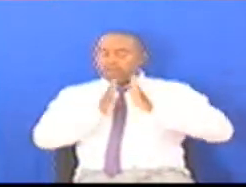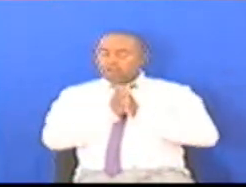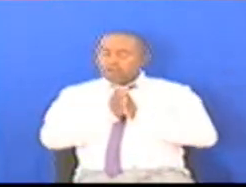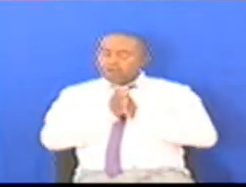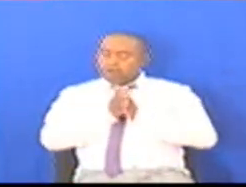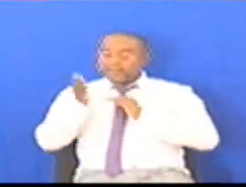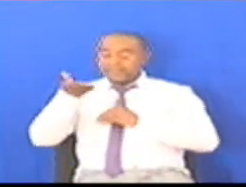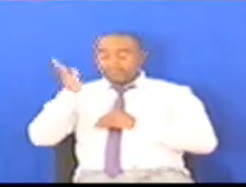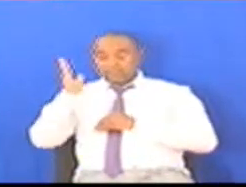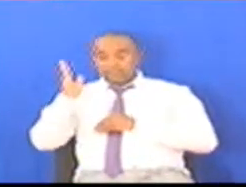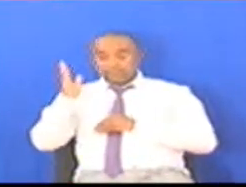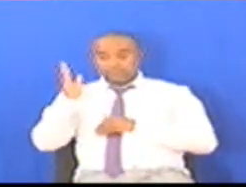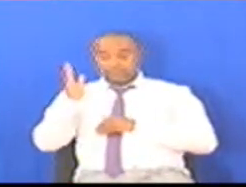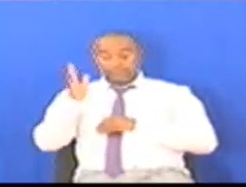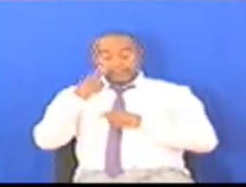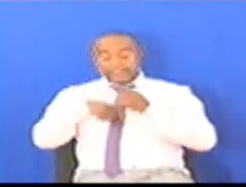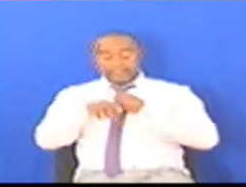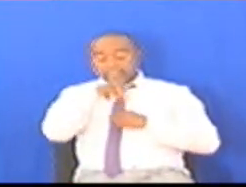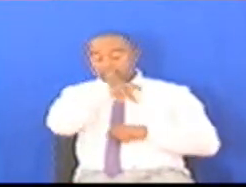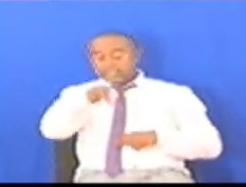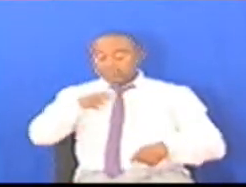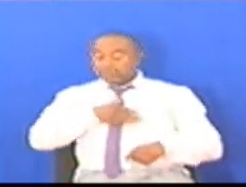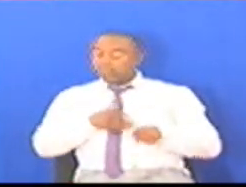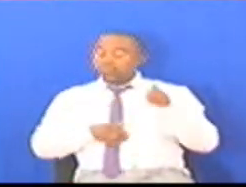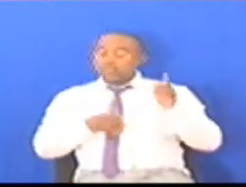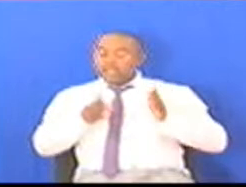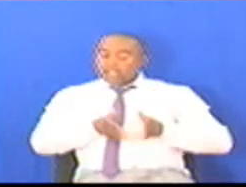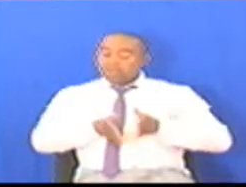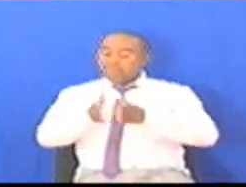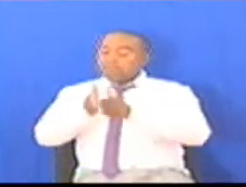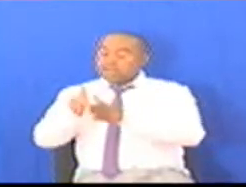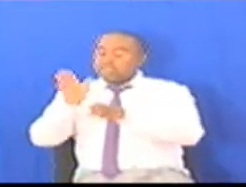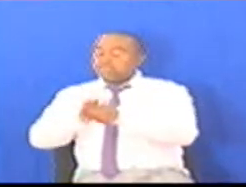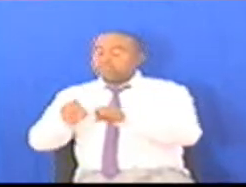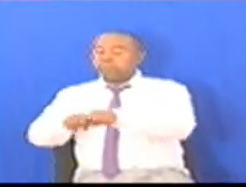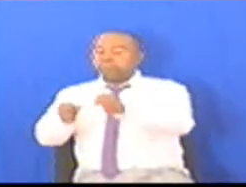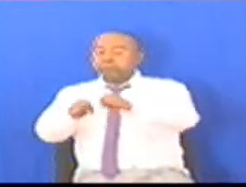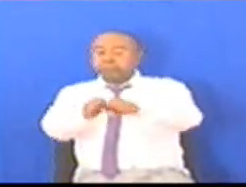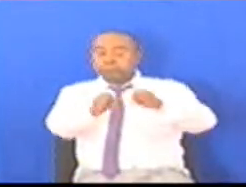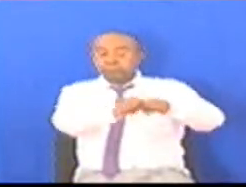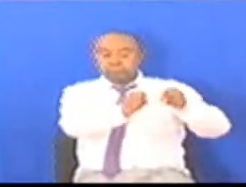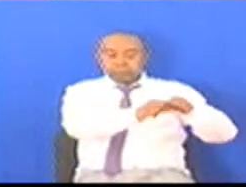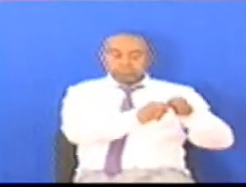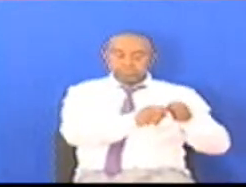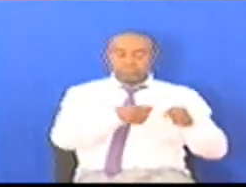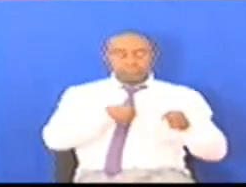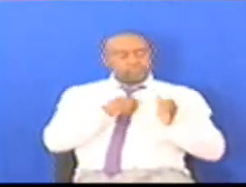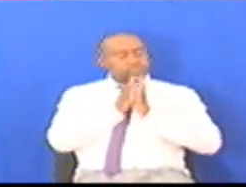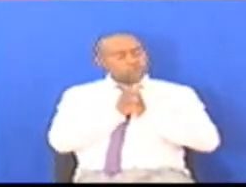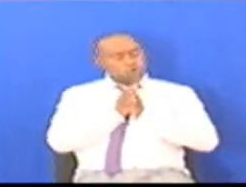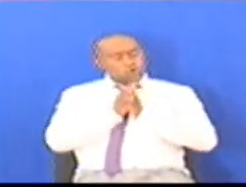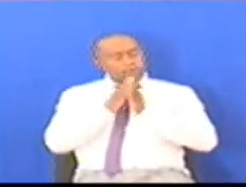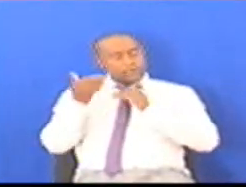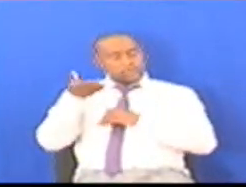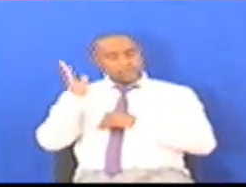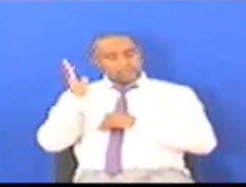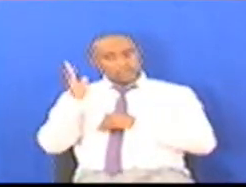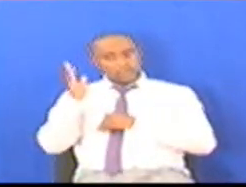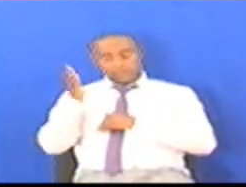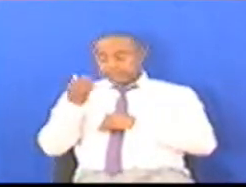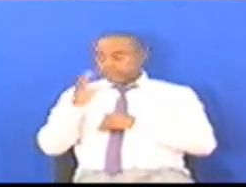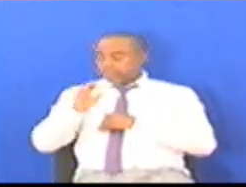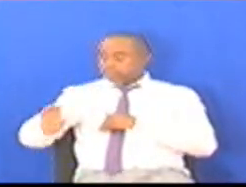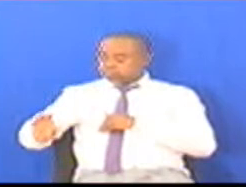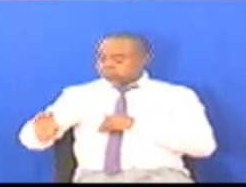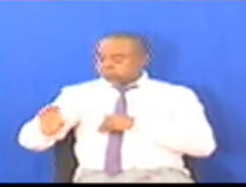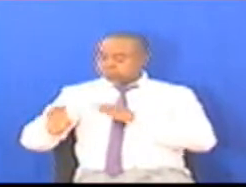serekali Hata katika jimbo langu Kule rombo barabara nyingi sana zimevunjika Na omba sana serekali Isiache kutuwa hizi pesa